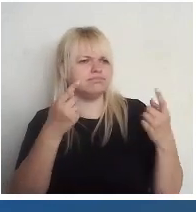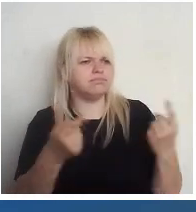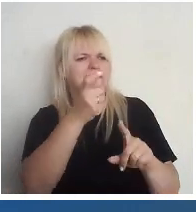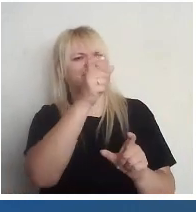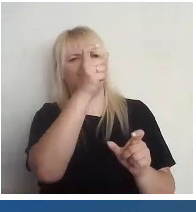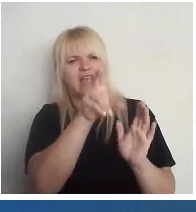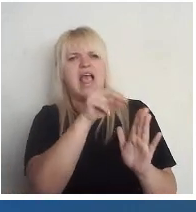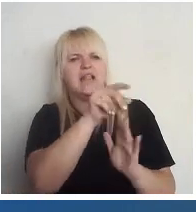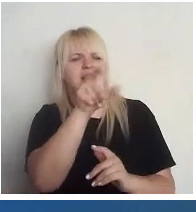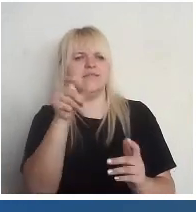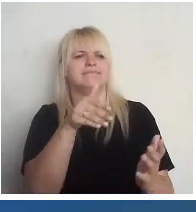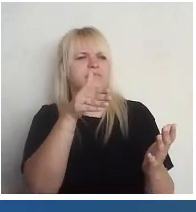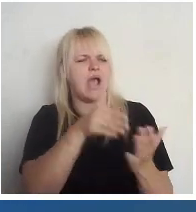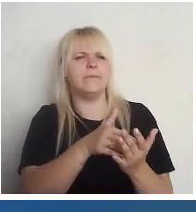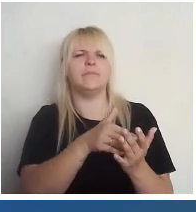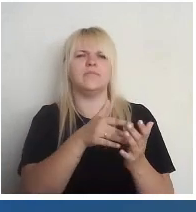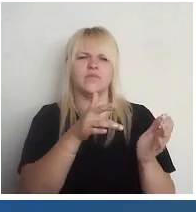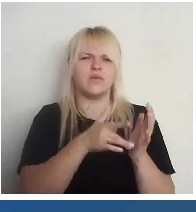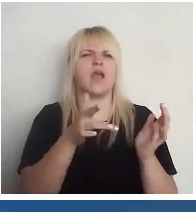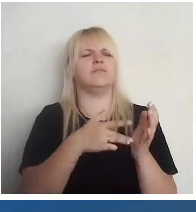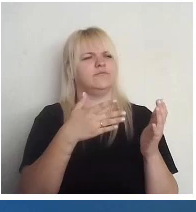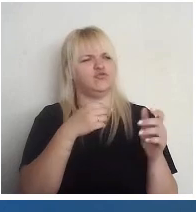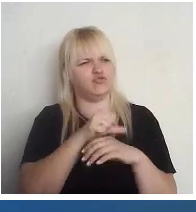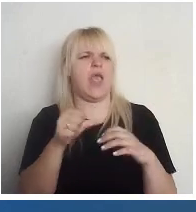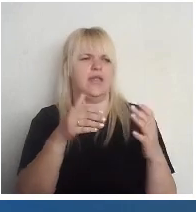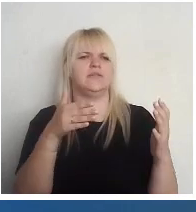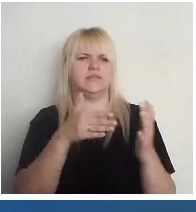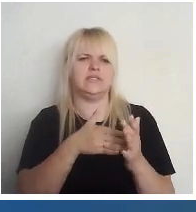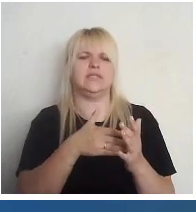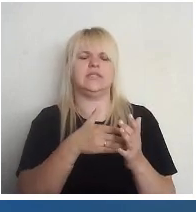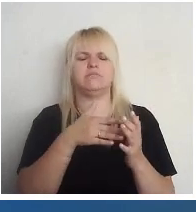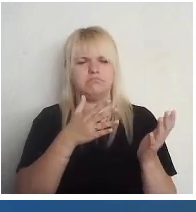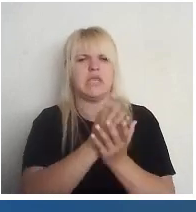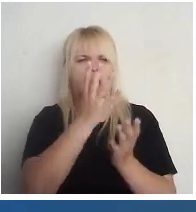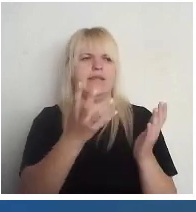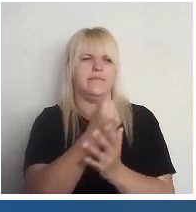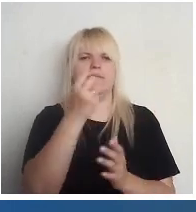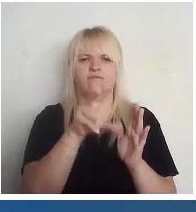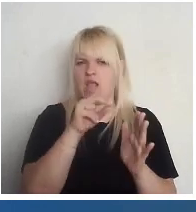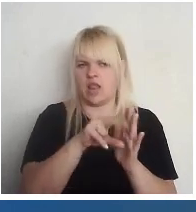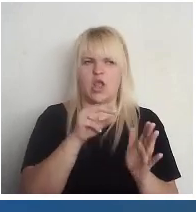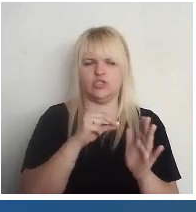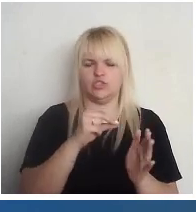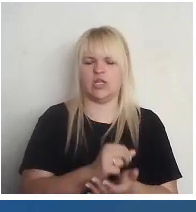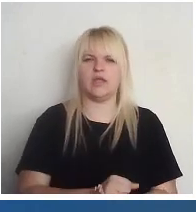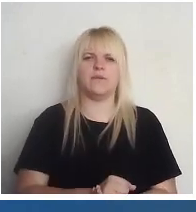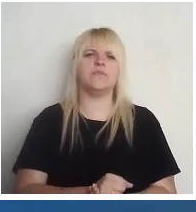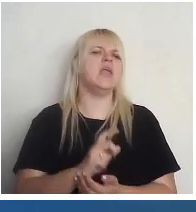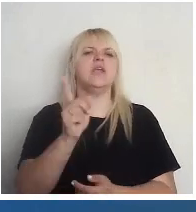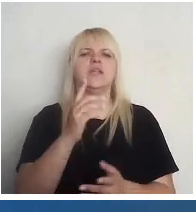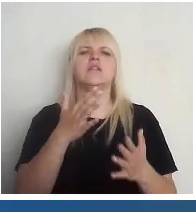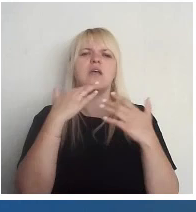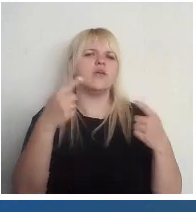tāds triviāls šķērslis vēlēšanā pieejamībā. Ir tik daudz to